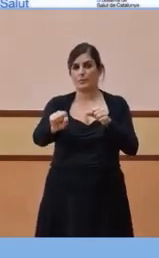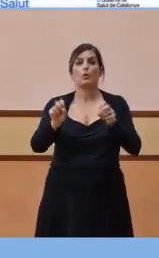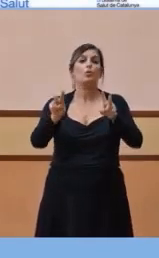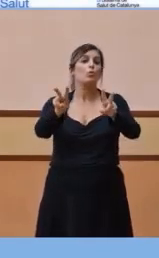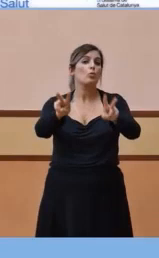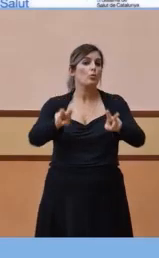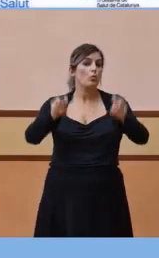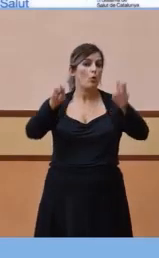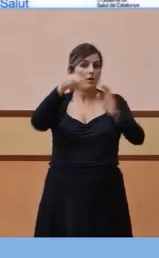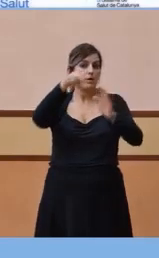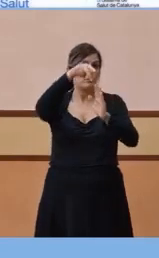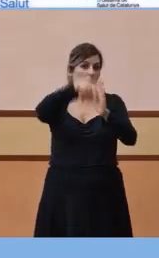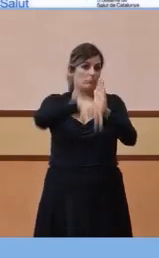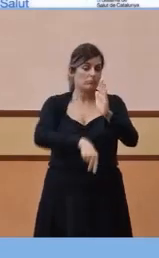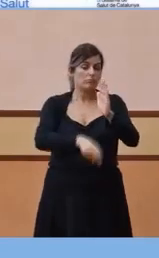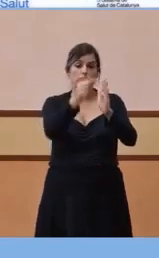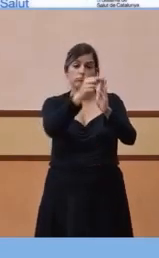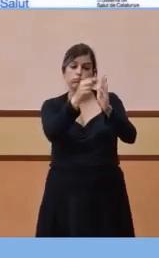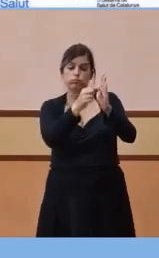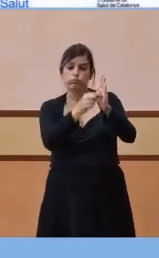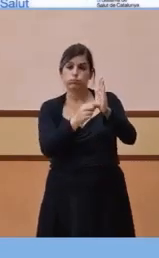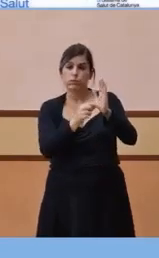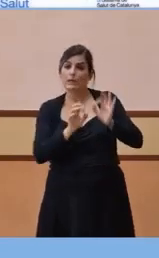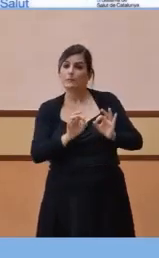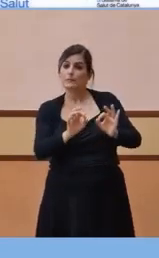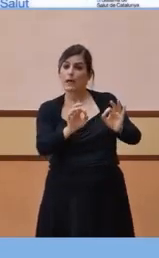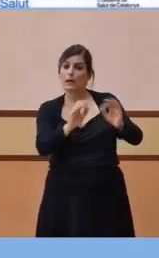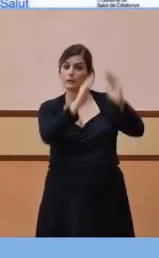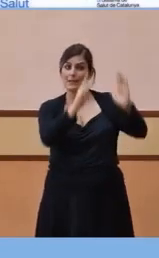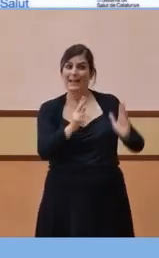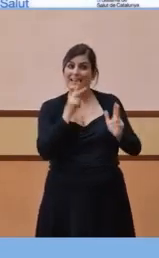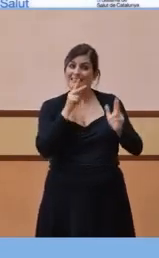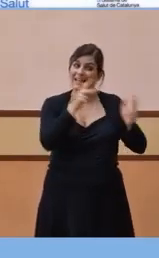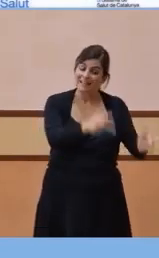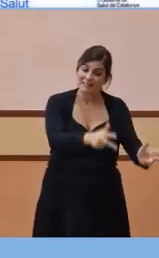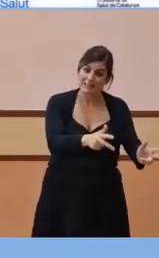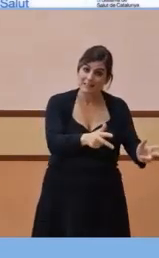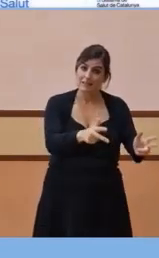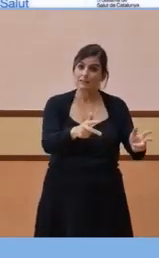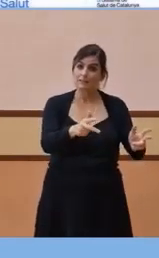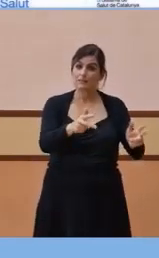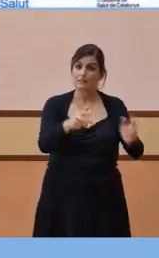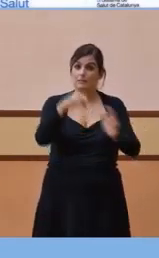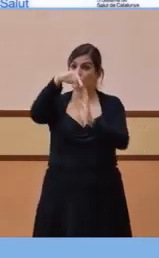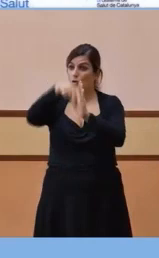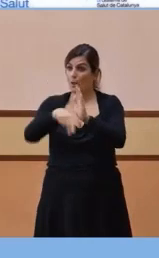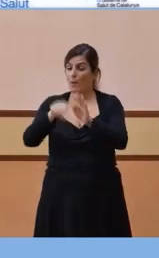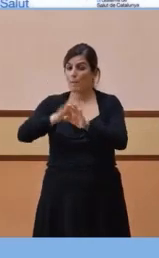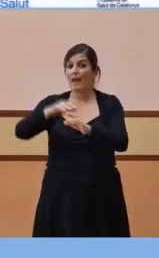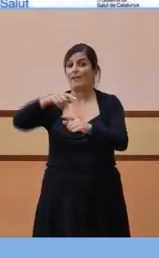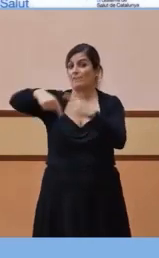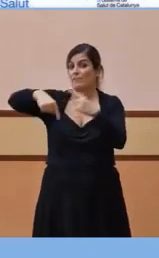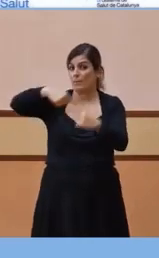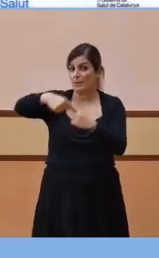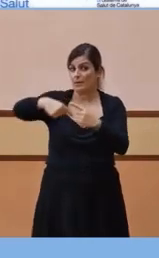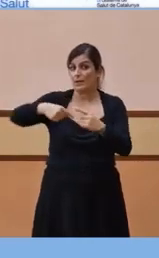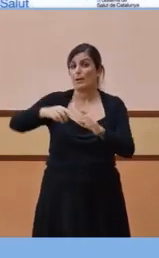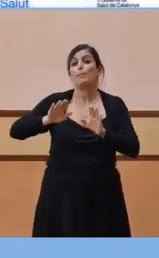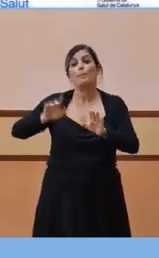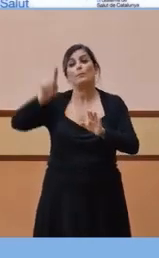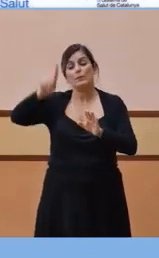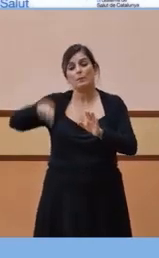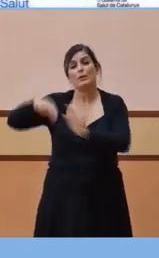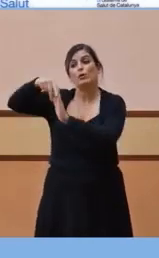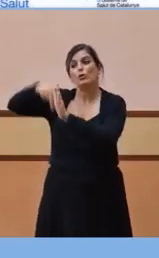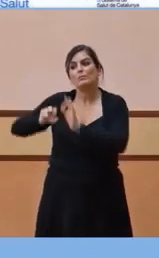a les residències, mesures pels familiars i mesures, en aquest cas, ara també pels professionals.